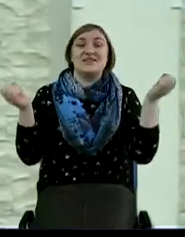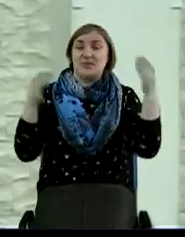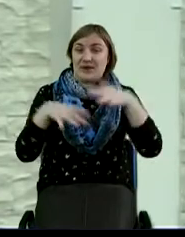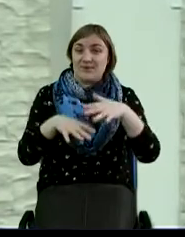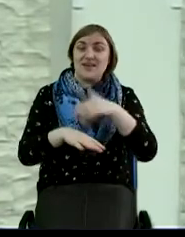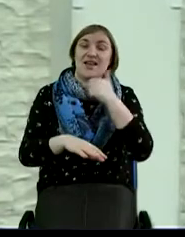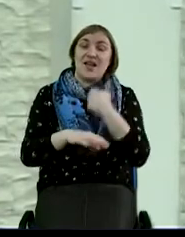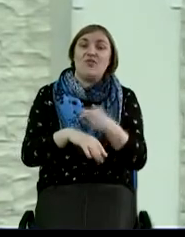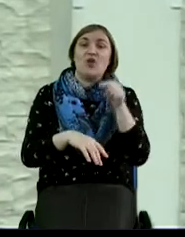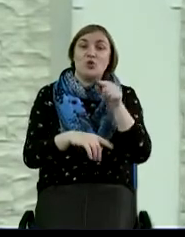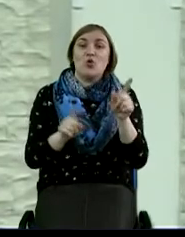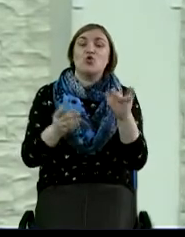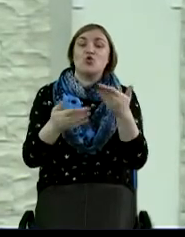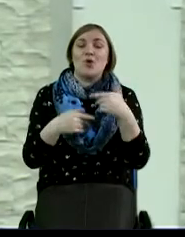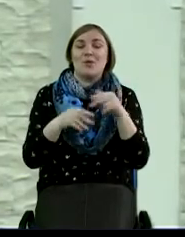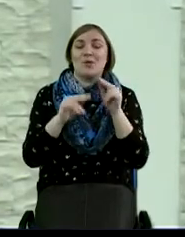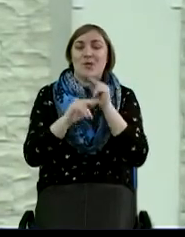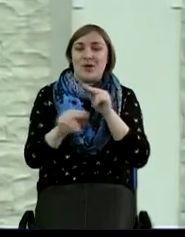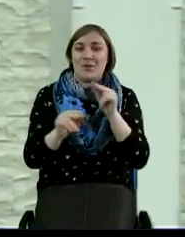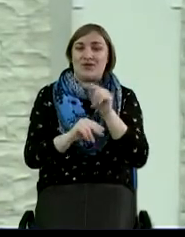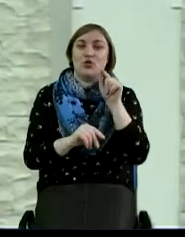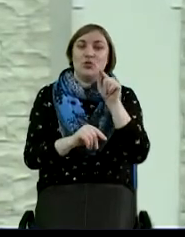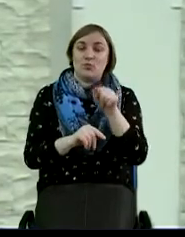То есть то слово, которое несет спасение.